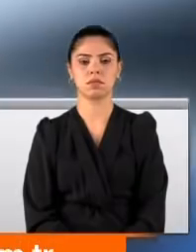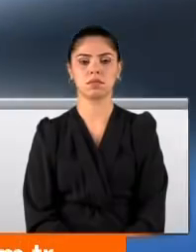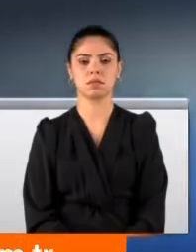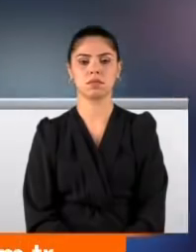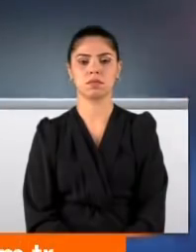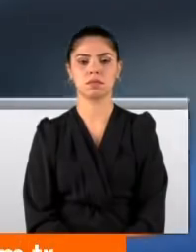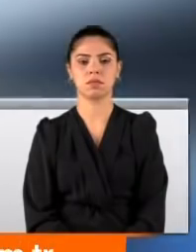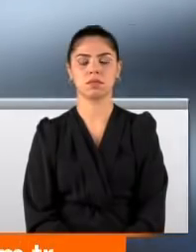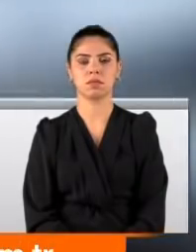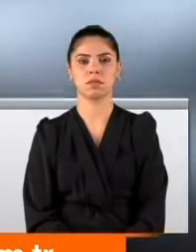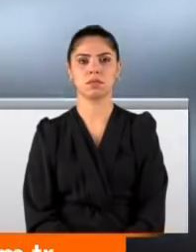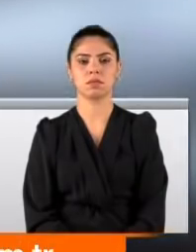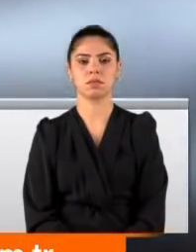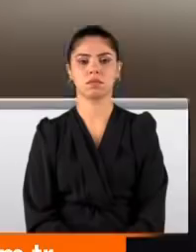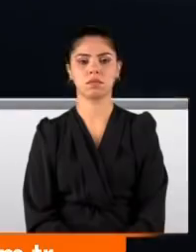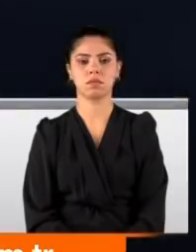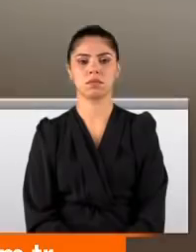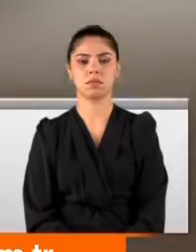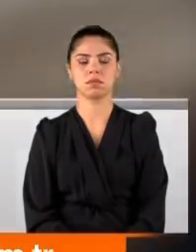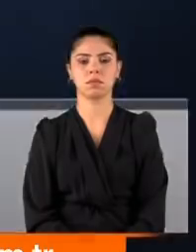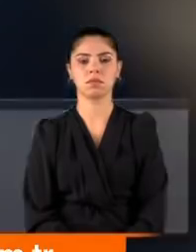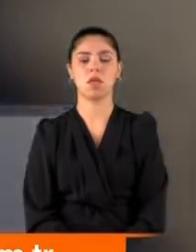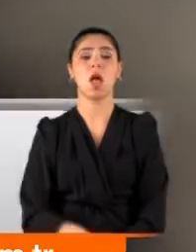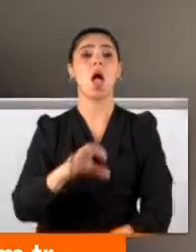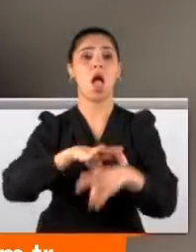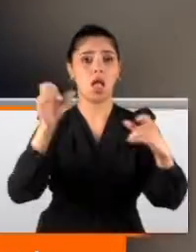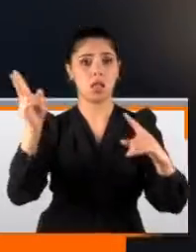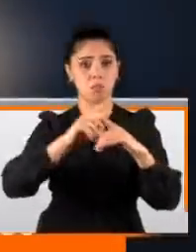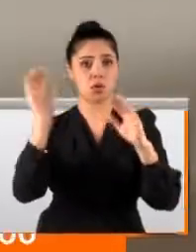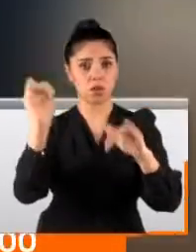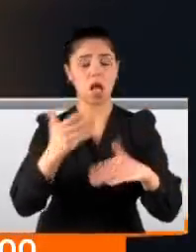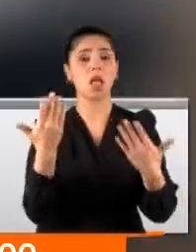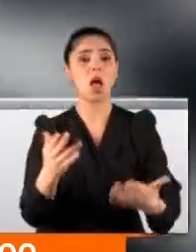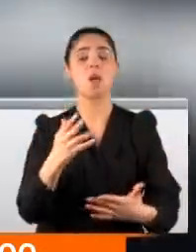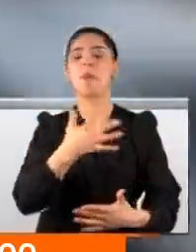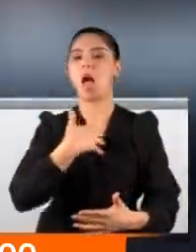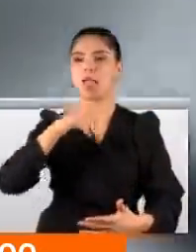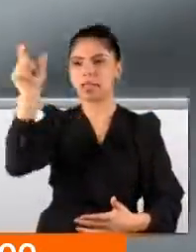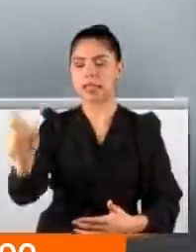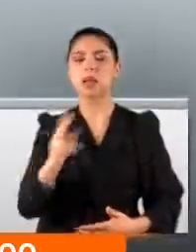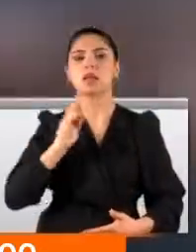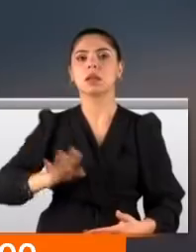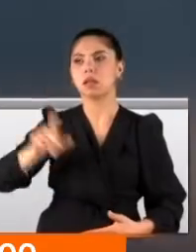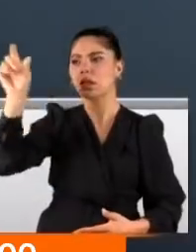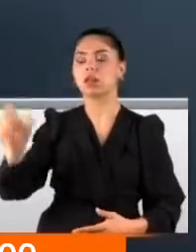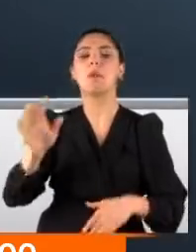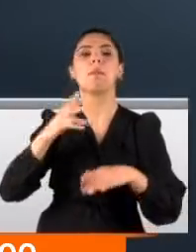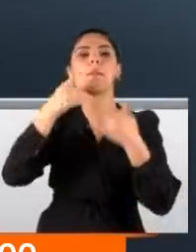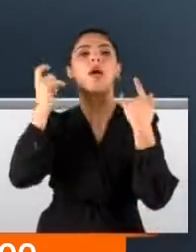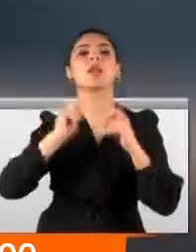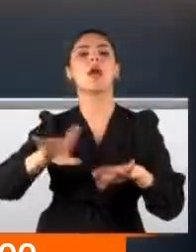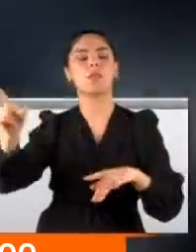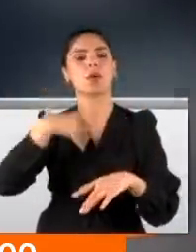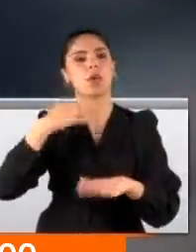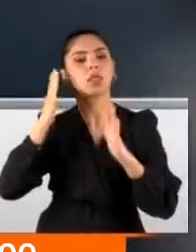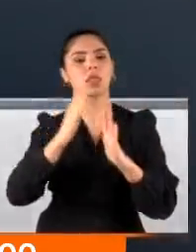Bunlar mahkemedin ondan alacak. Yaptığınız doğru değil. Devreye hastane polisi girdi ama anne ve kızı maske takmamakta kararlıydı. Gözünün arkasına